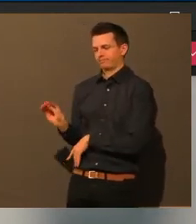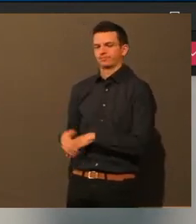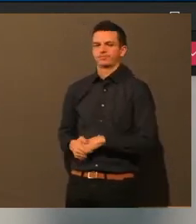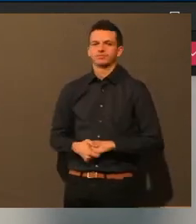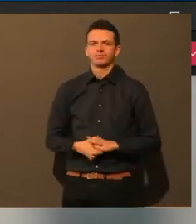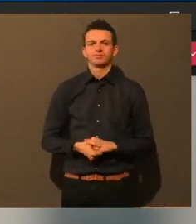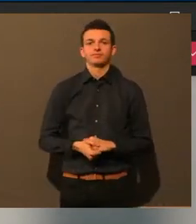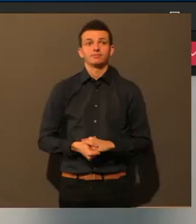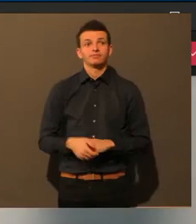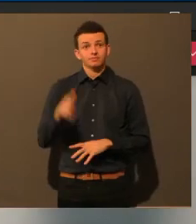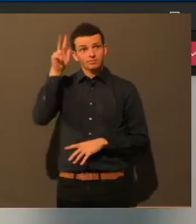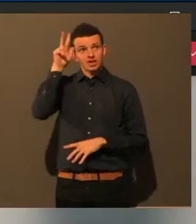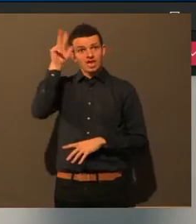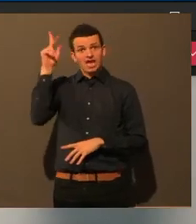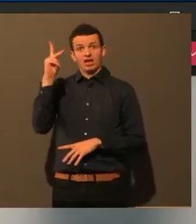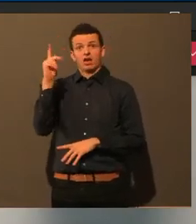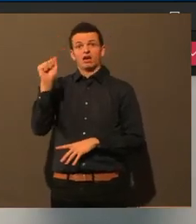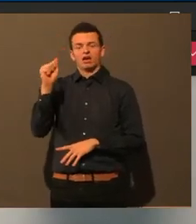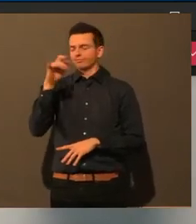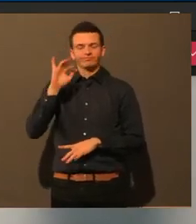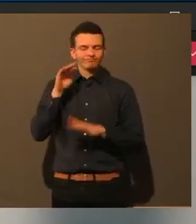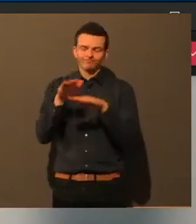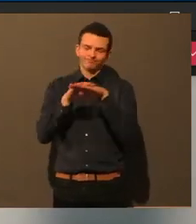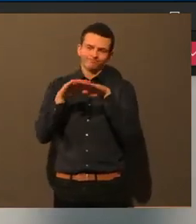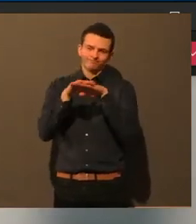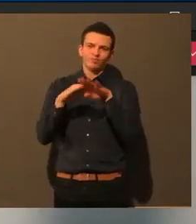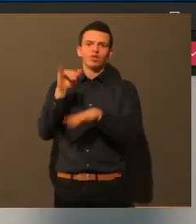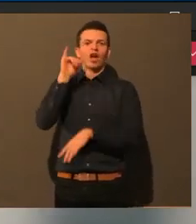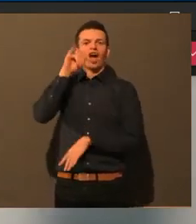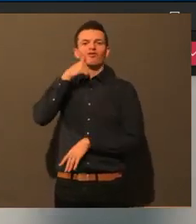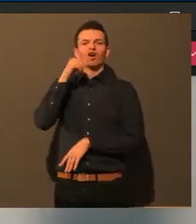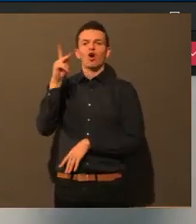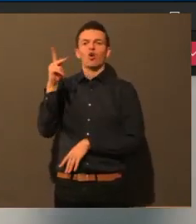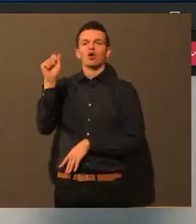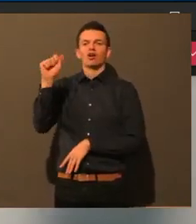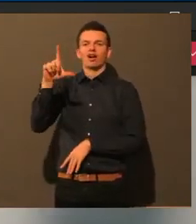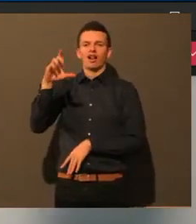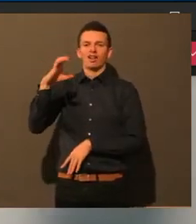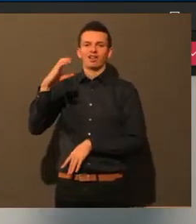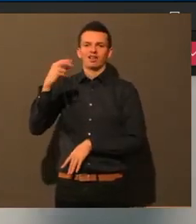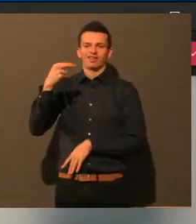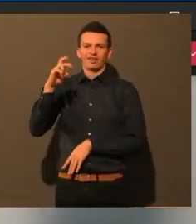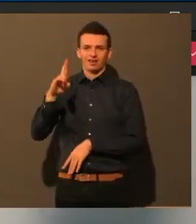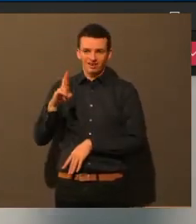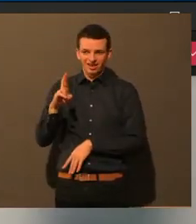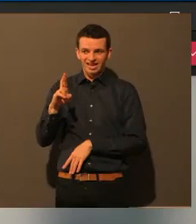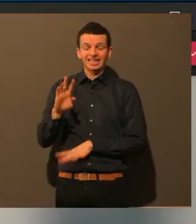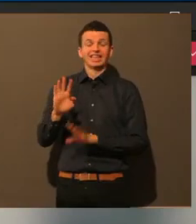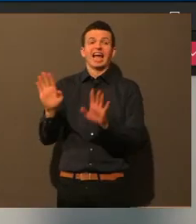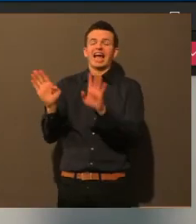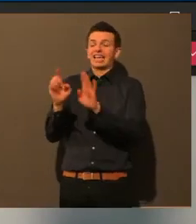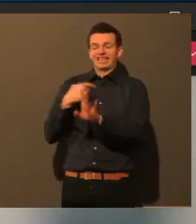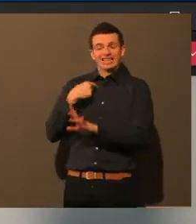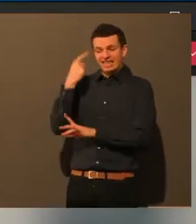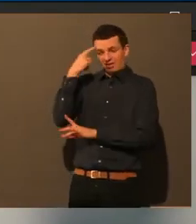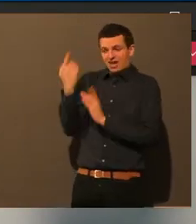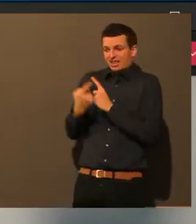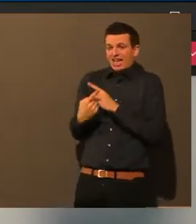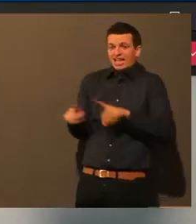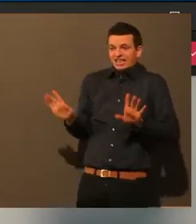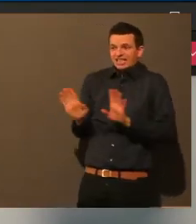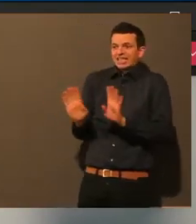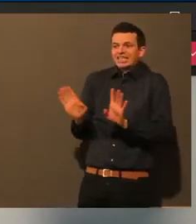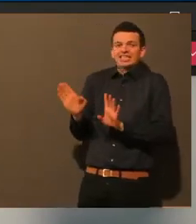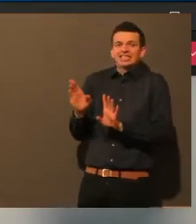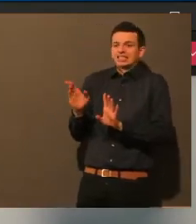Herr Kreich, Frau Kreicher, Entschuldigung. Nee, es geht nicht darum, dass die Leute ihr Haus verlassen und irgendwo hinkommen und sich was abholen,